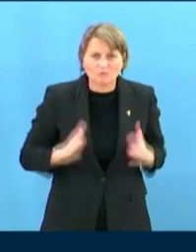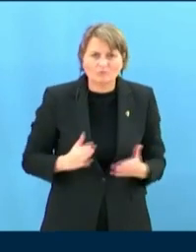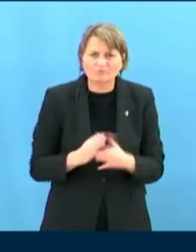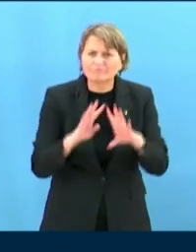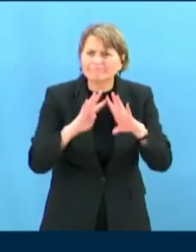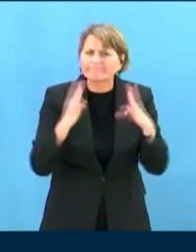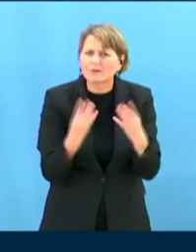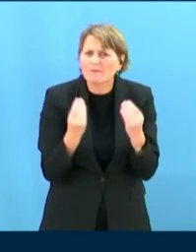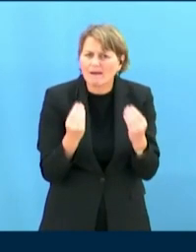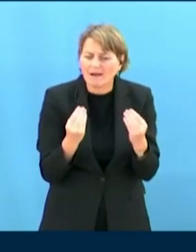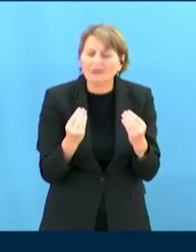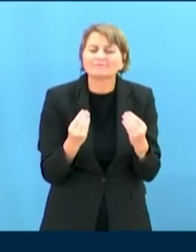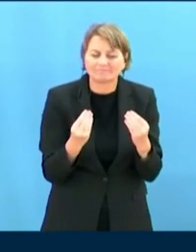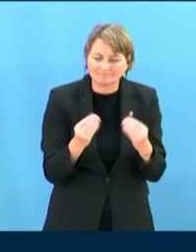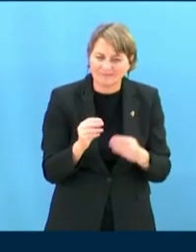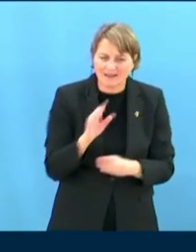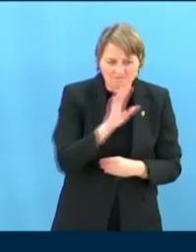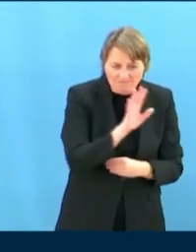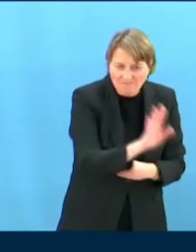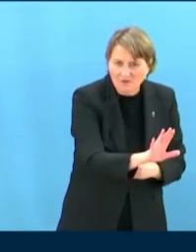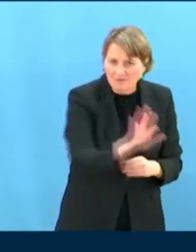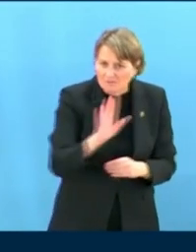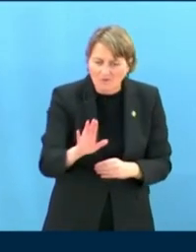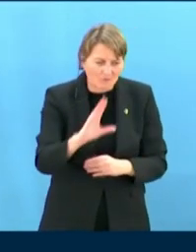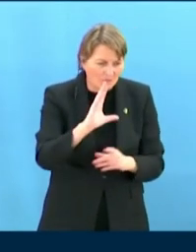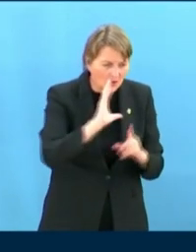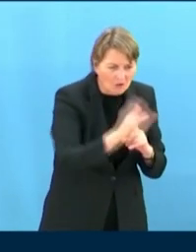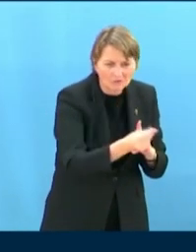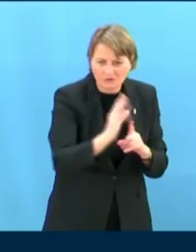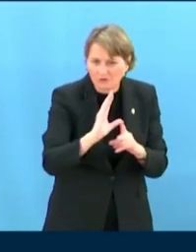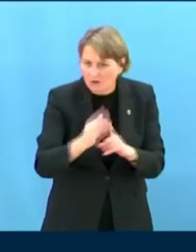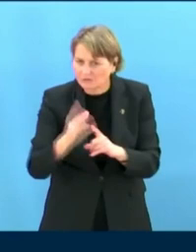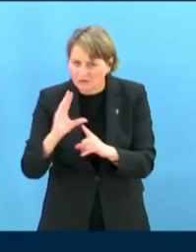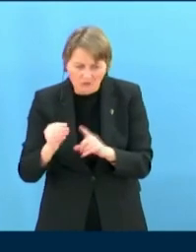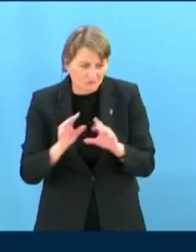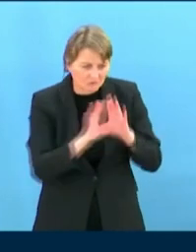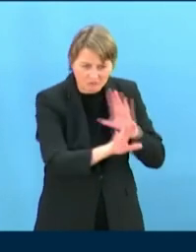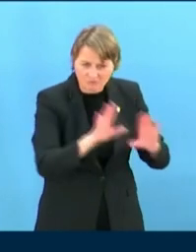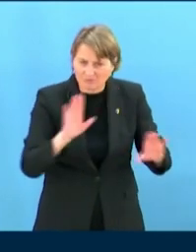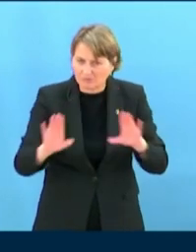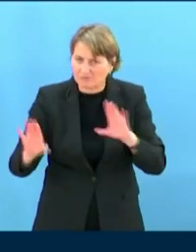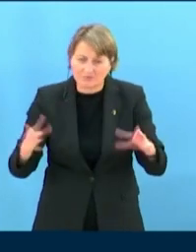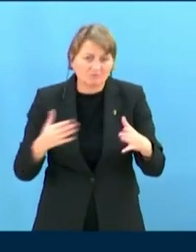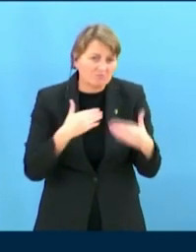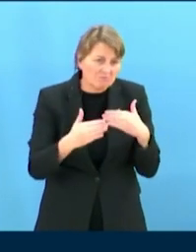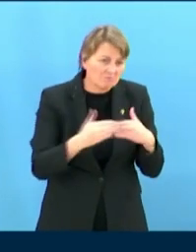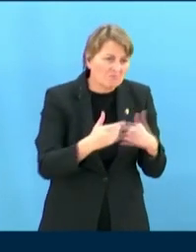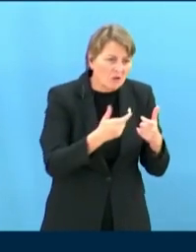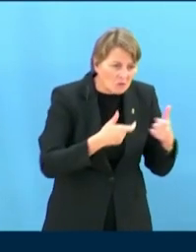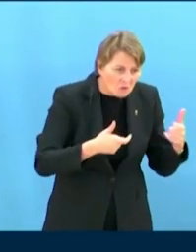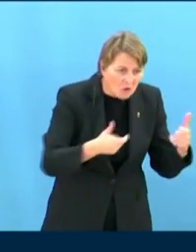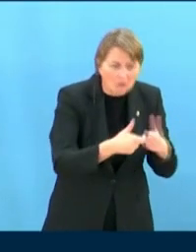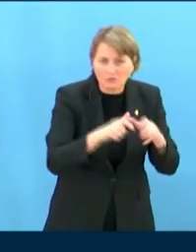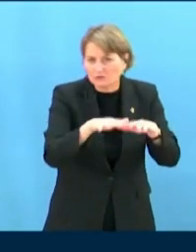Conseil, Congrès, Parlement, Assemblée, Gouvernement, l'important est de tenir compte de l'existence d'un organe législatif et ou d'un